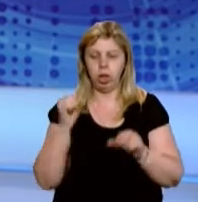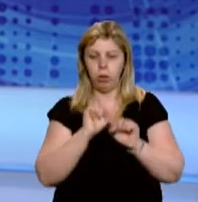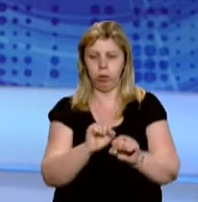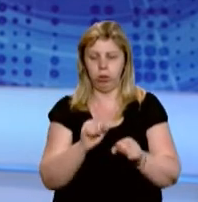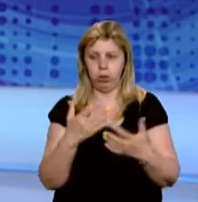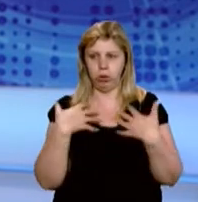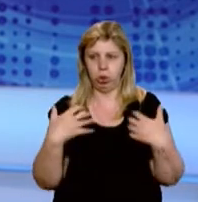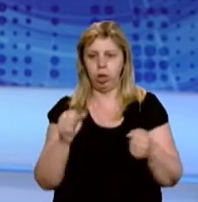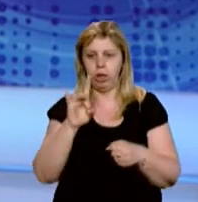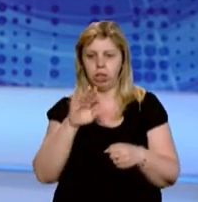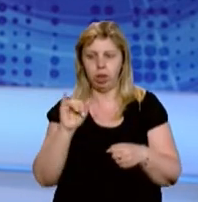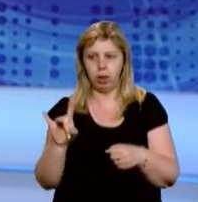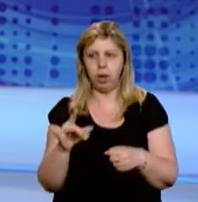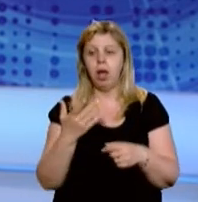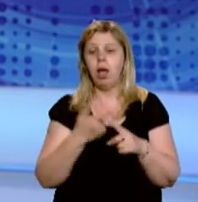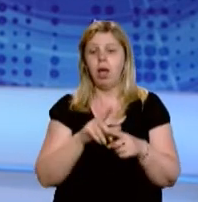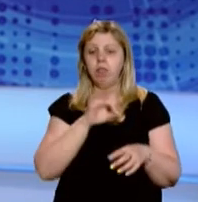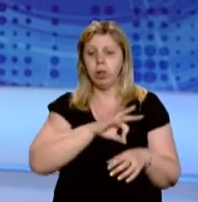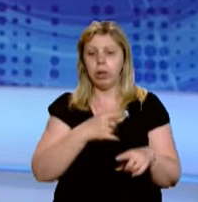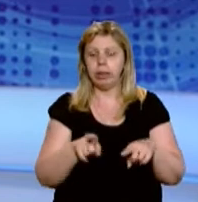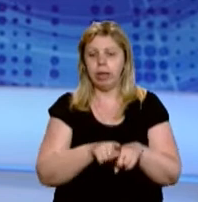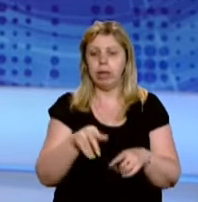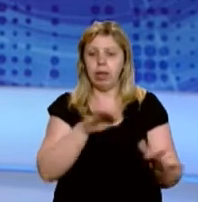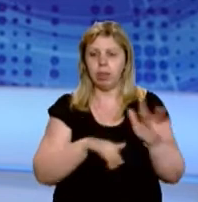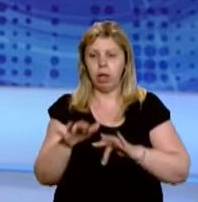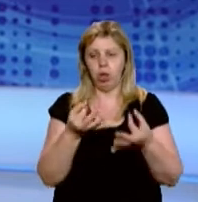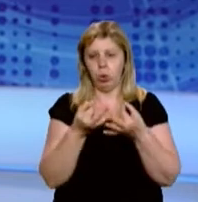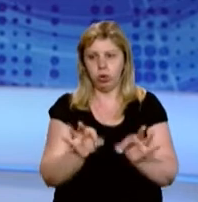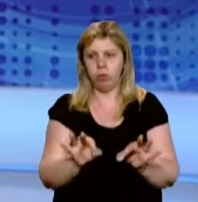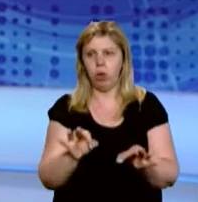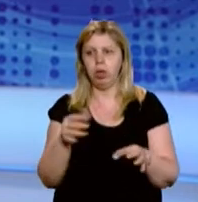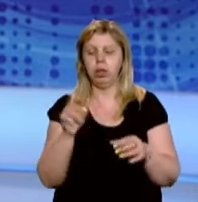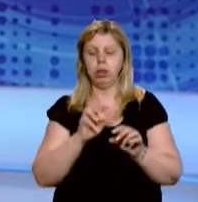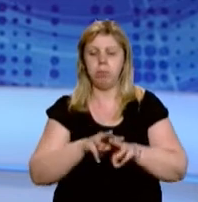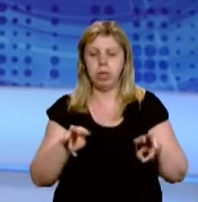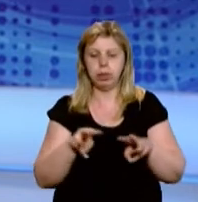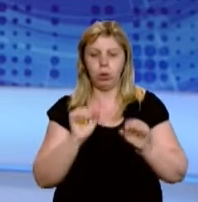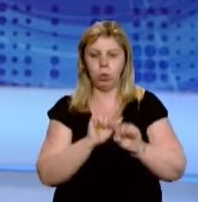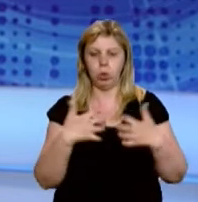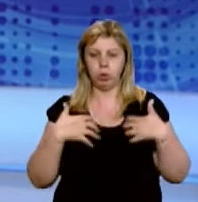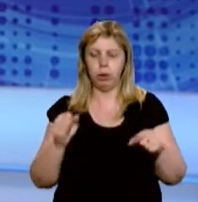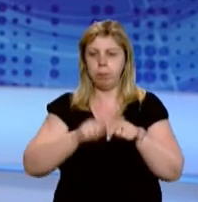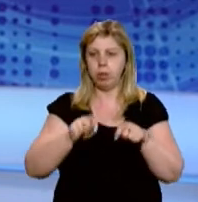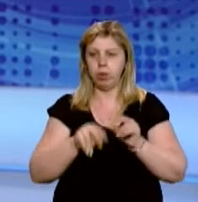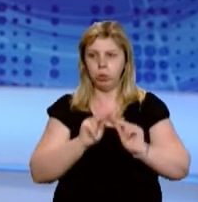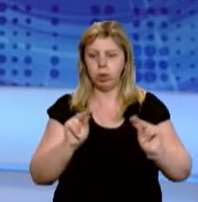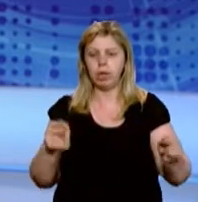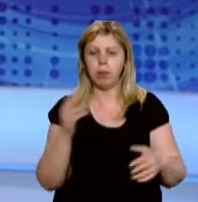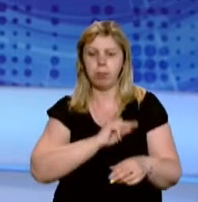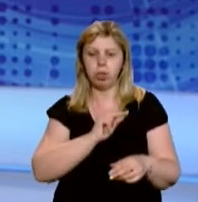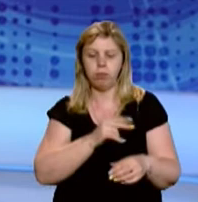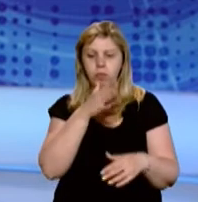міськради Василь Решетар. Використовувати такі ІФА-тести дозволили в Мін охорони здоров'я. Перевіряють педагогів, які